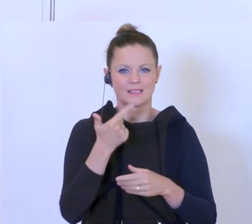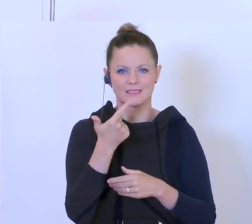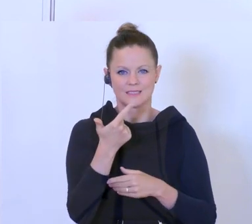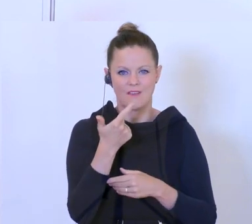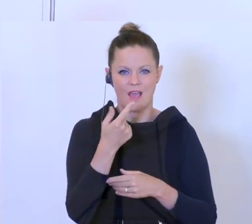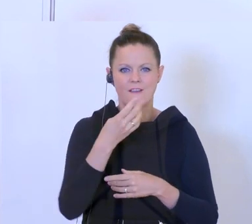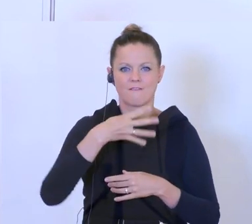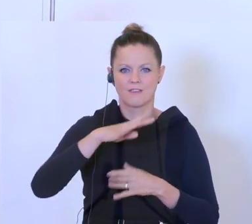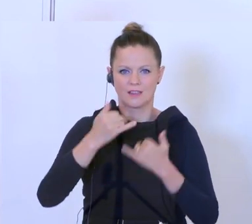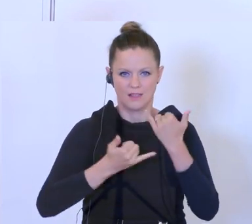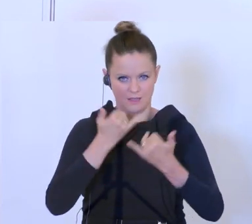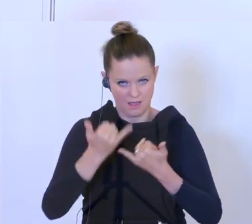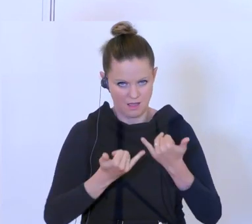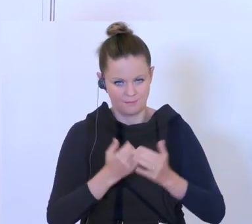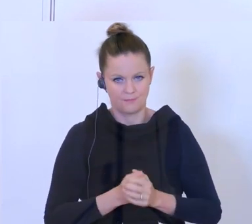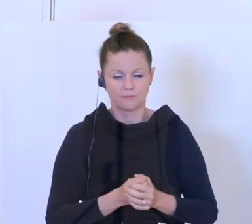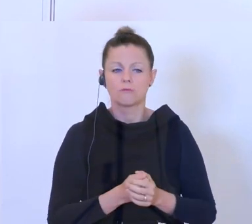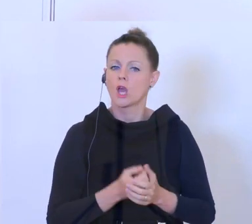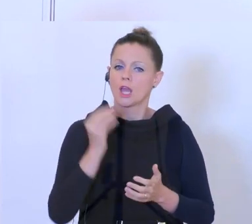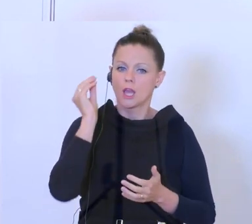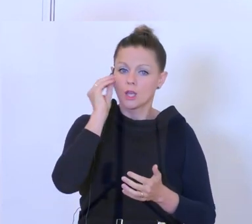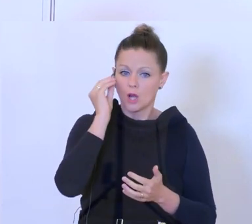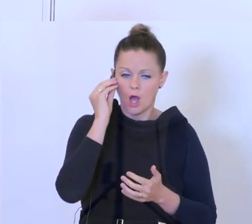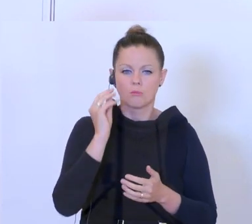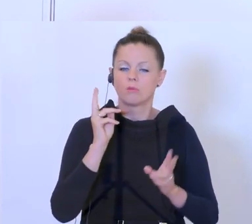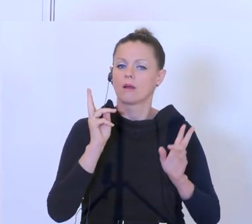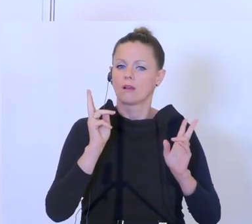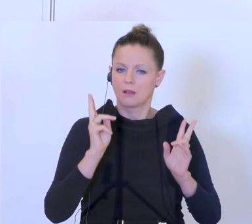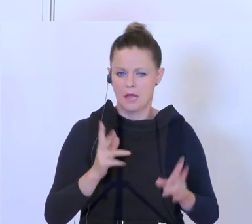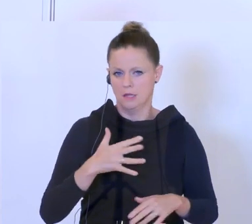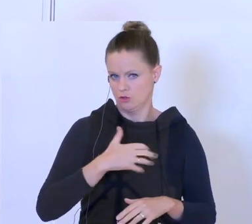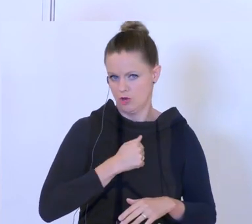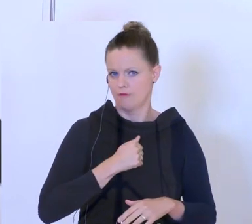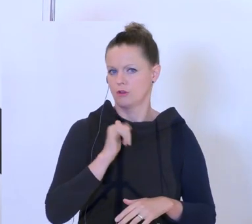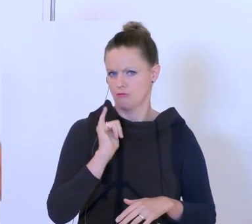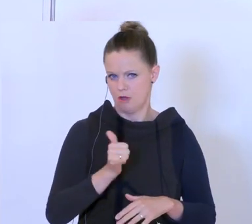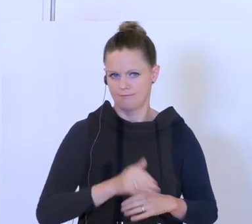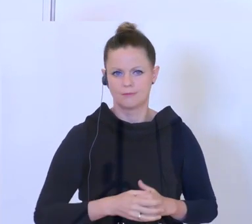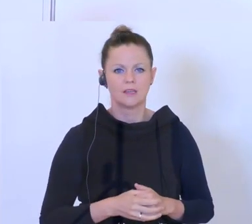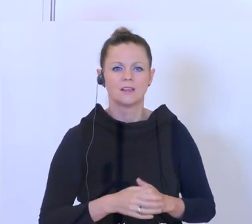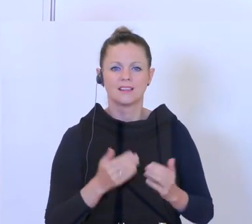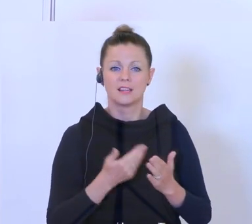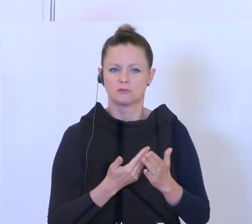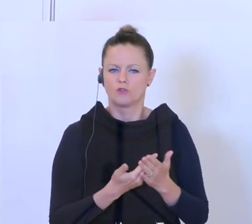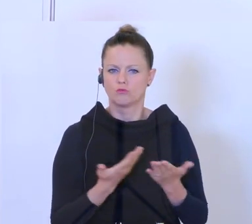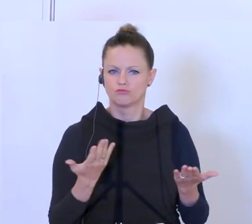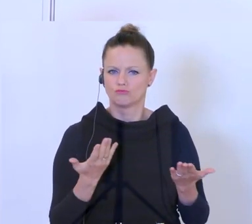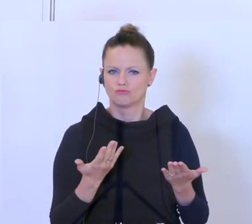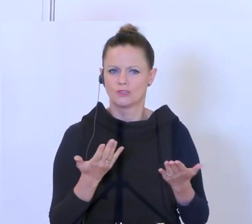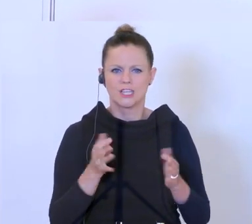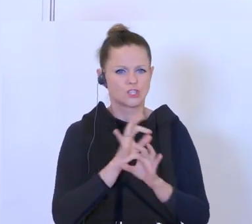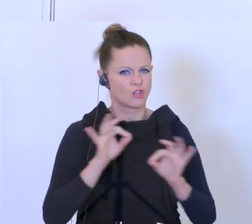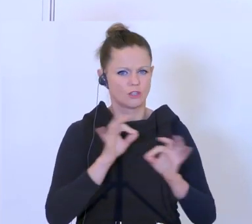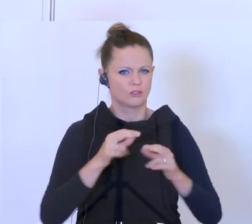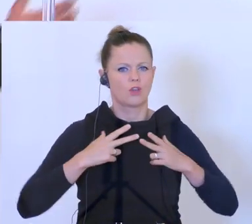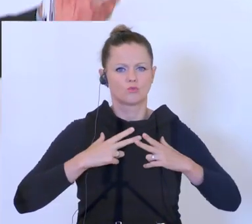einmal und ich glaube, damit können wir leicht das Auslangen finden und insofern bin ich da einmal sehr, sehr